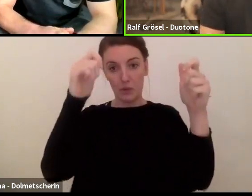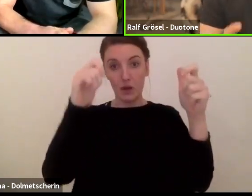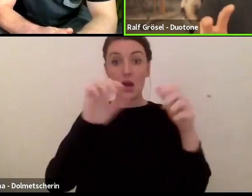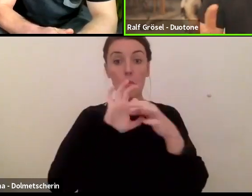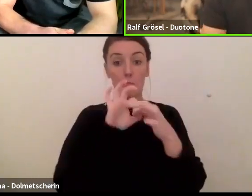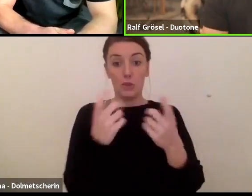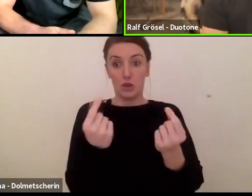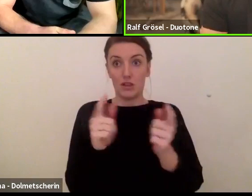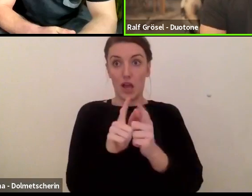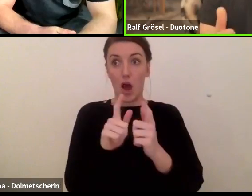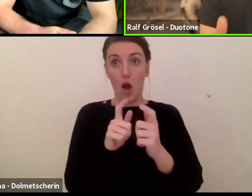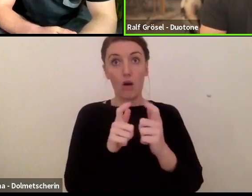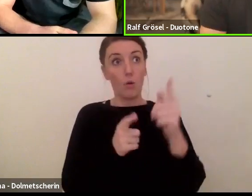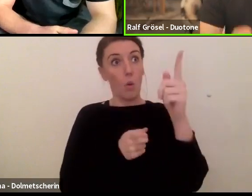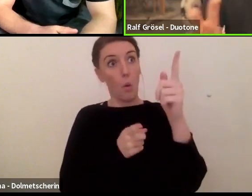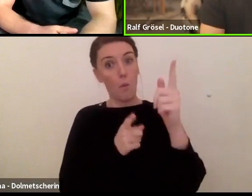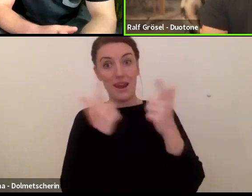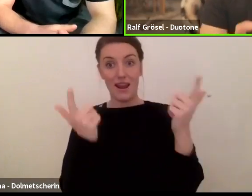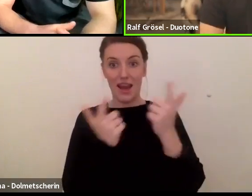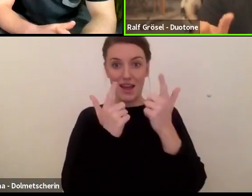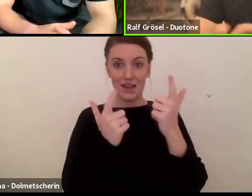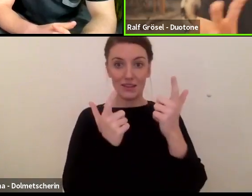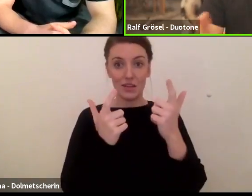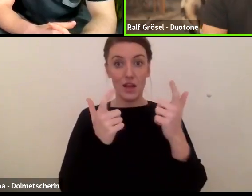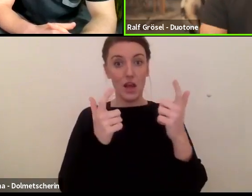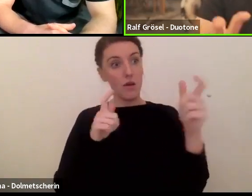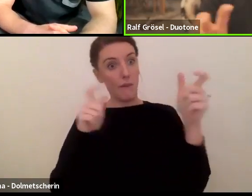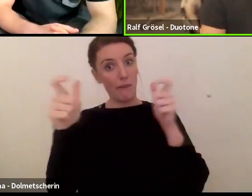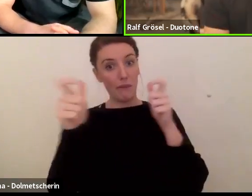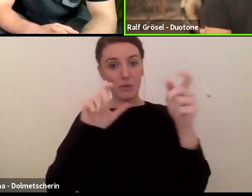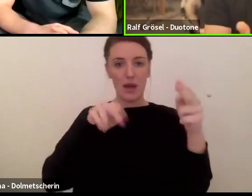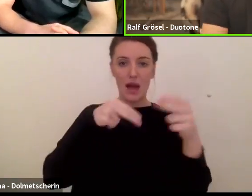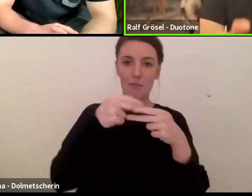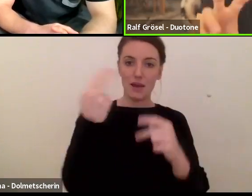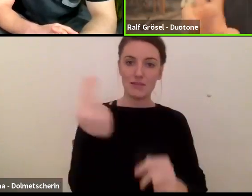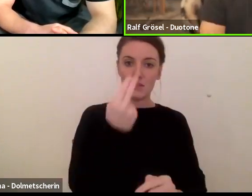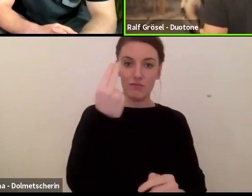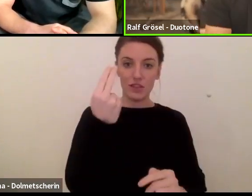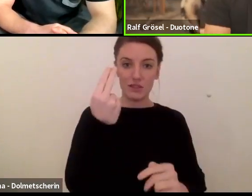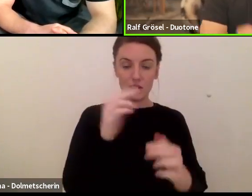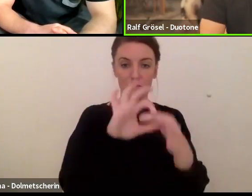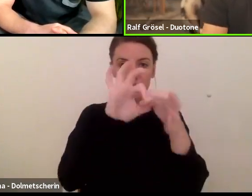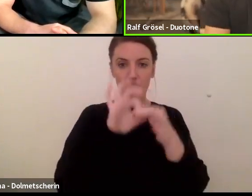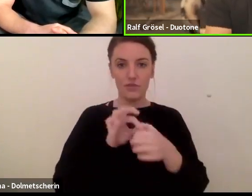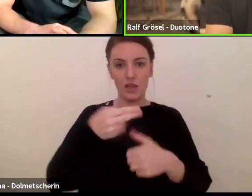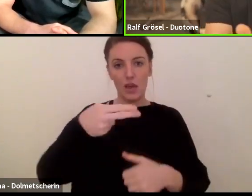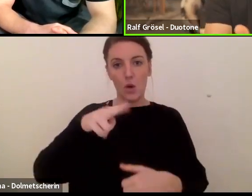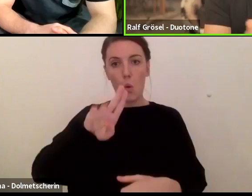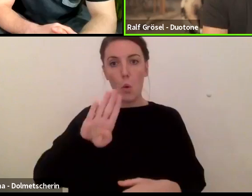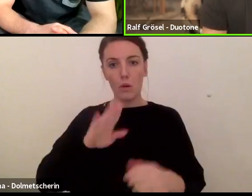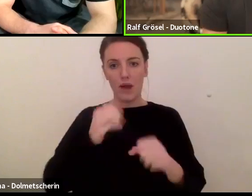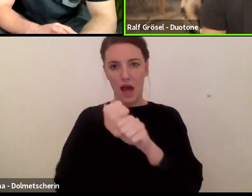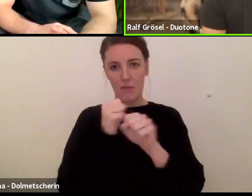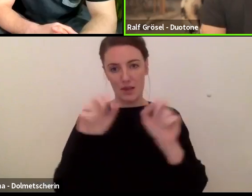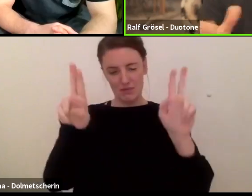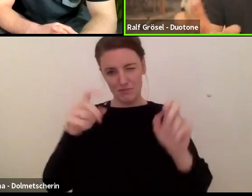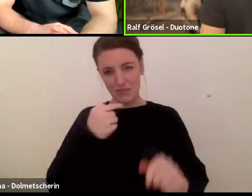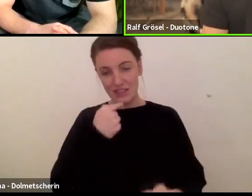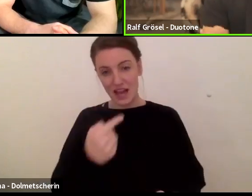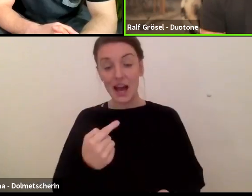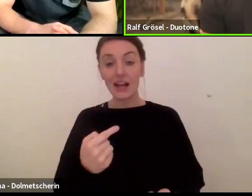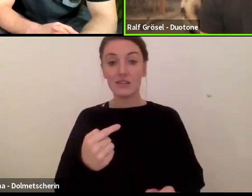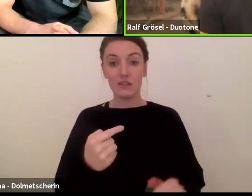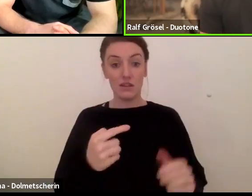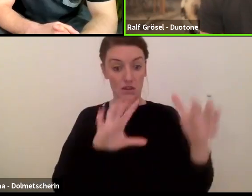Energie im Grunde genommen du quasi liefern musst, durch das Gewicht, das ist also Hubarbeit, die quasi geleistet wird, wenn der Kite nach oben fliegt. Je